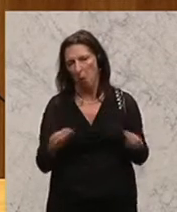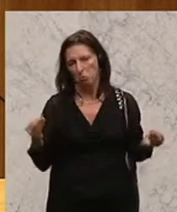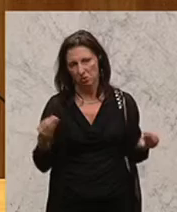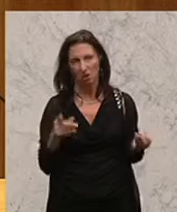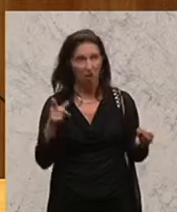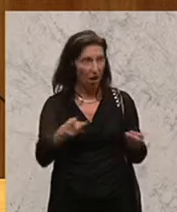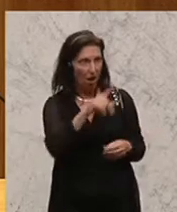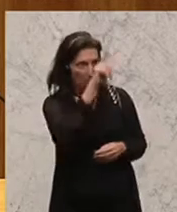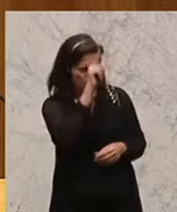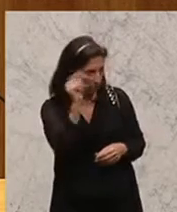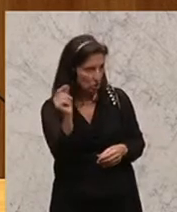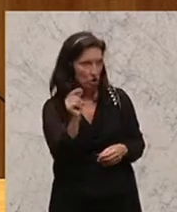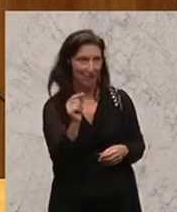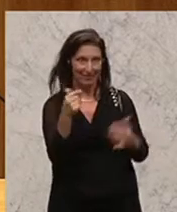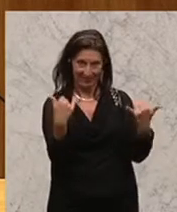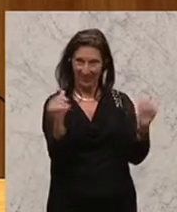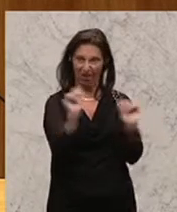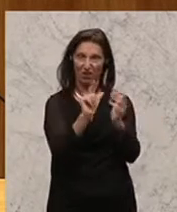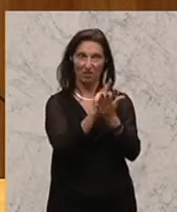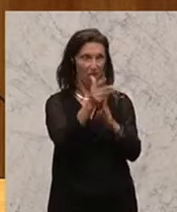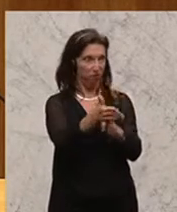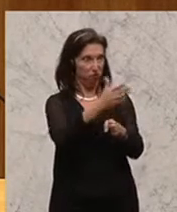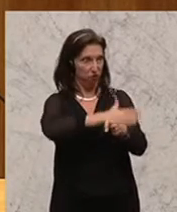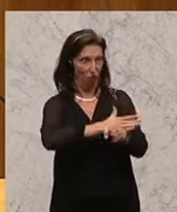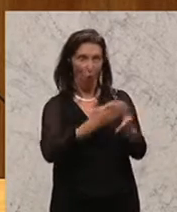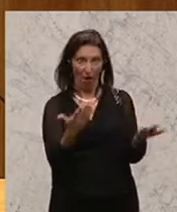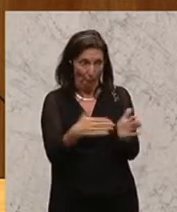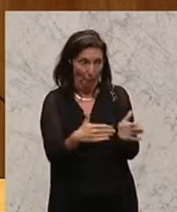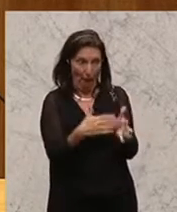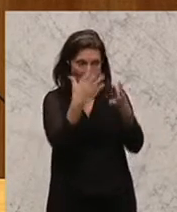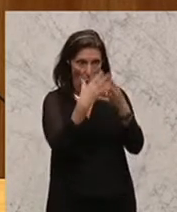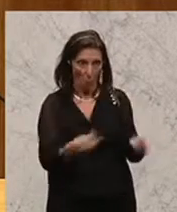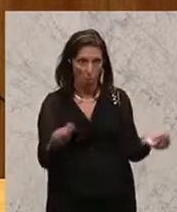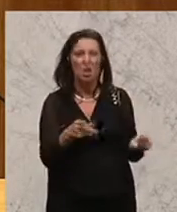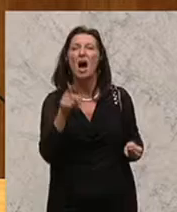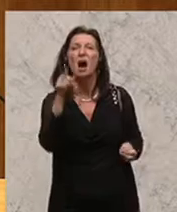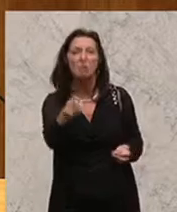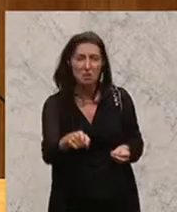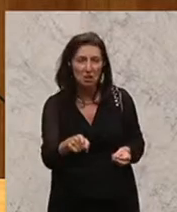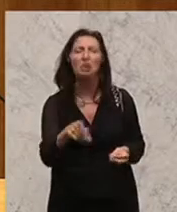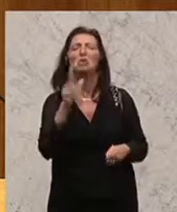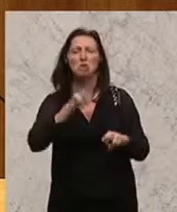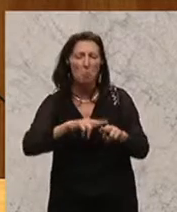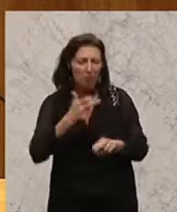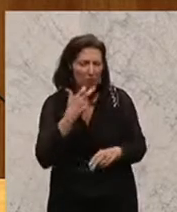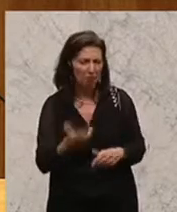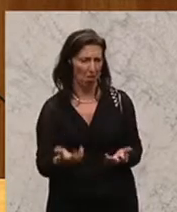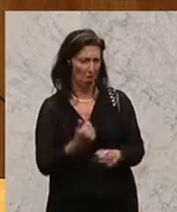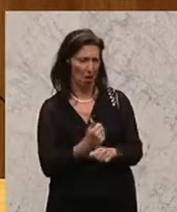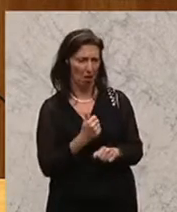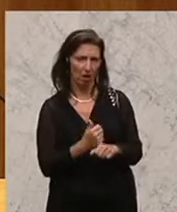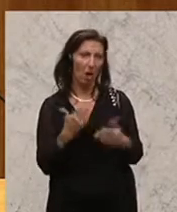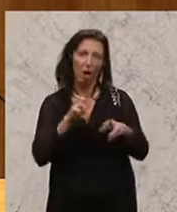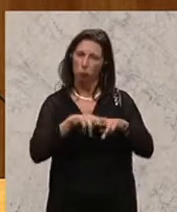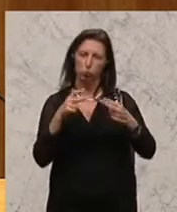es benötigen, sondern Sie würden es später machen. Meine Damen und Herren, das ist nicht die Art und Weise, wie sich die Bundesregierung das vorstellt. Das ist nicht